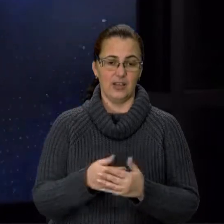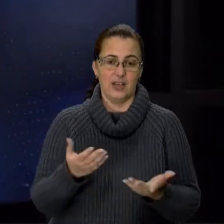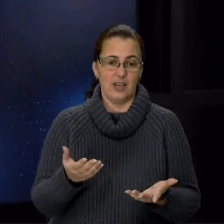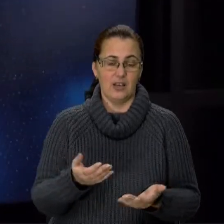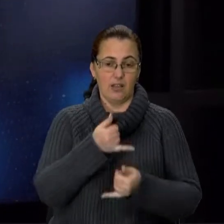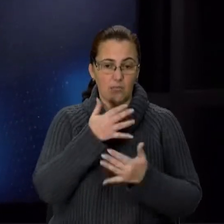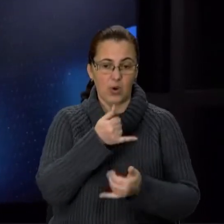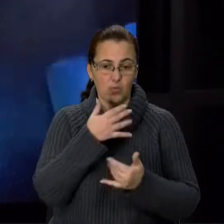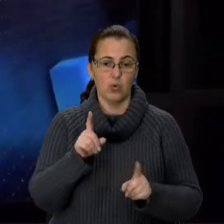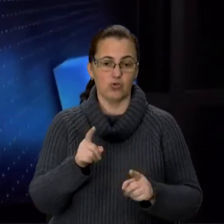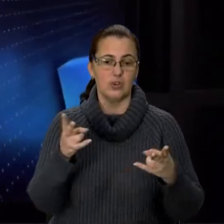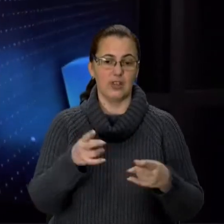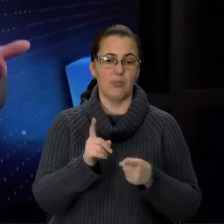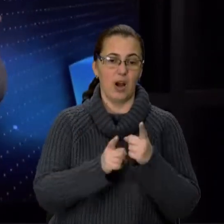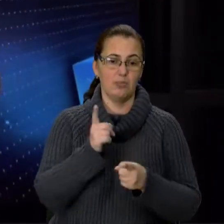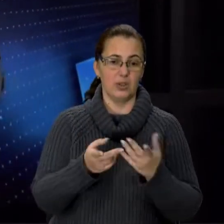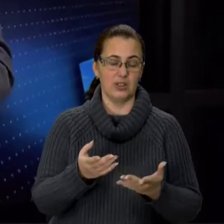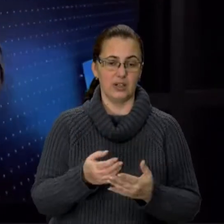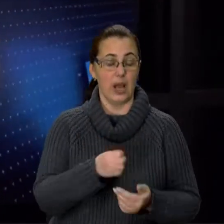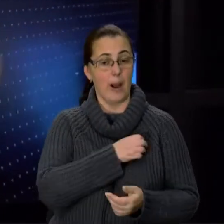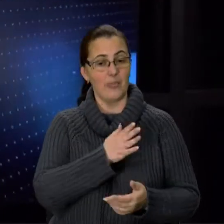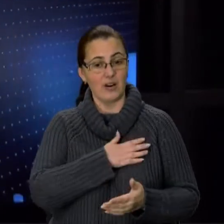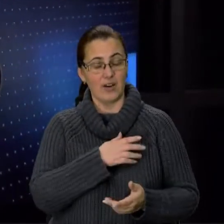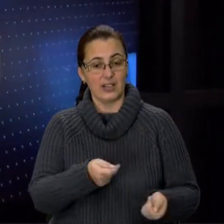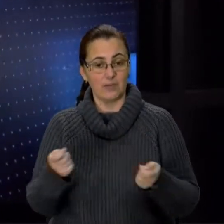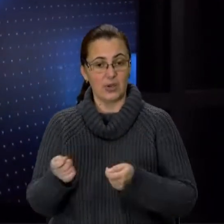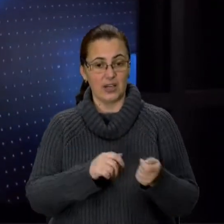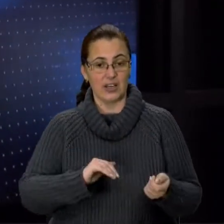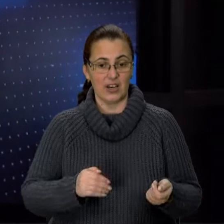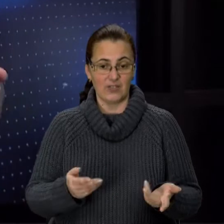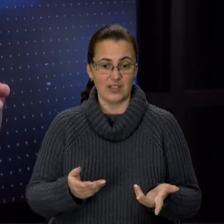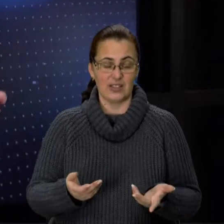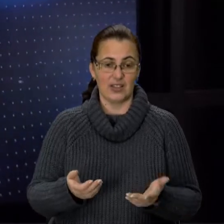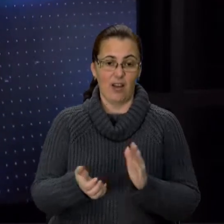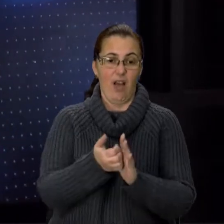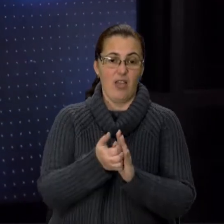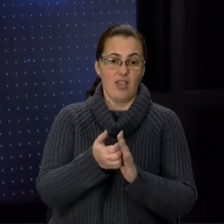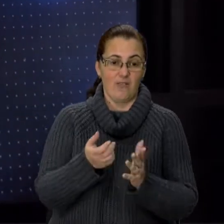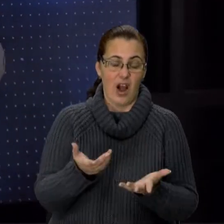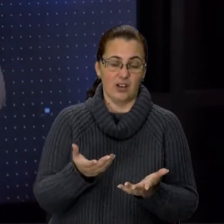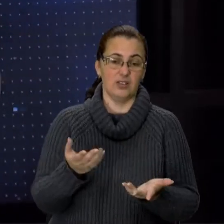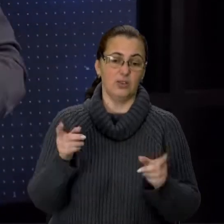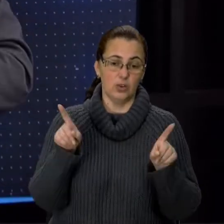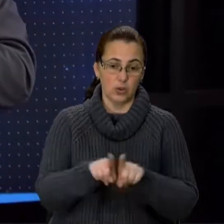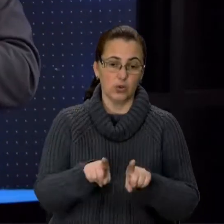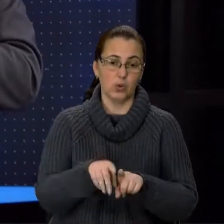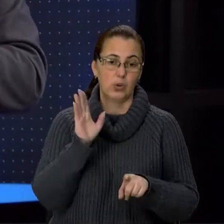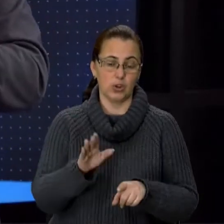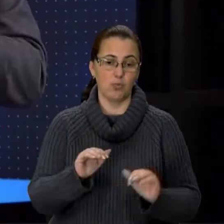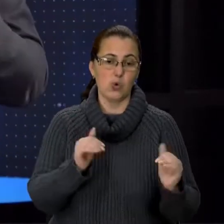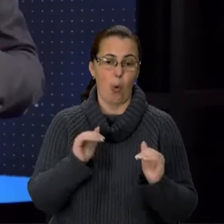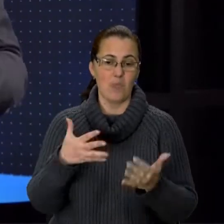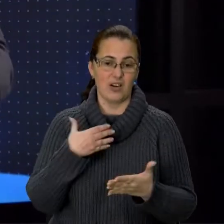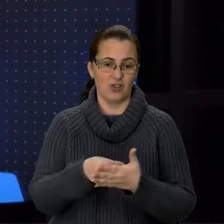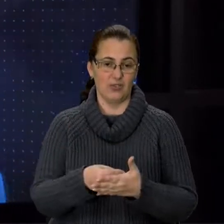можемо їхати, нам щось треба міняти. Свого боку, приватні перевізники, бо їм ніхто не дає, знову почнуть десь обмежувати витрати, миття, ремонт і все решта. Це,